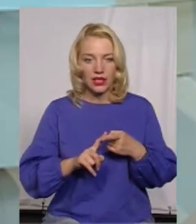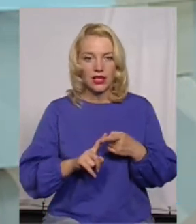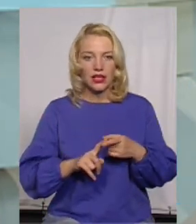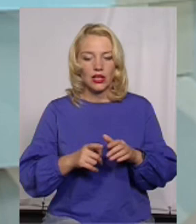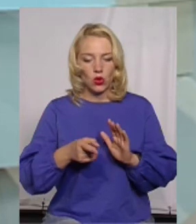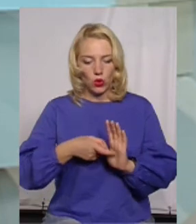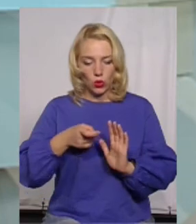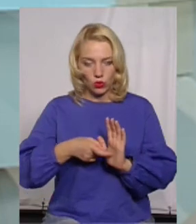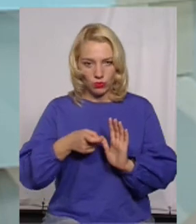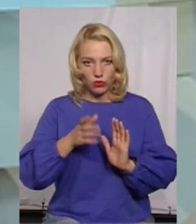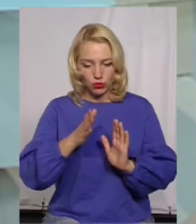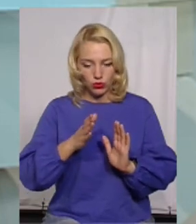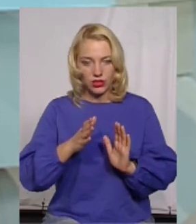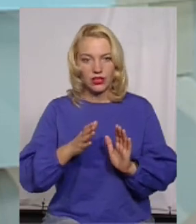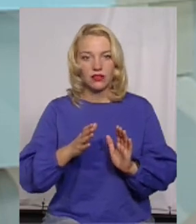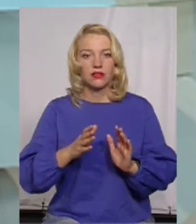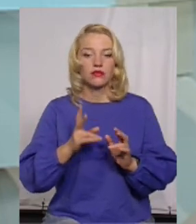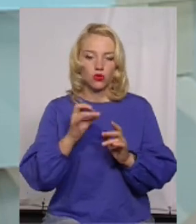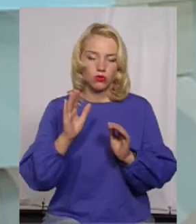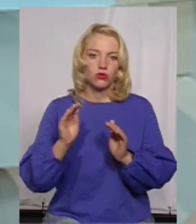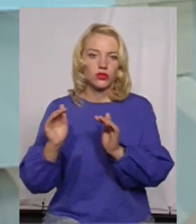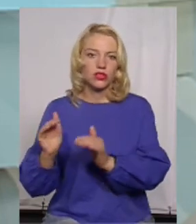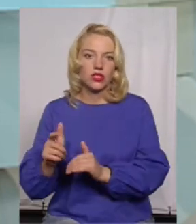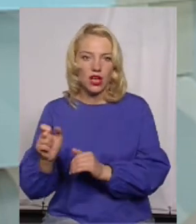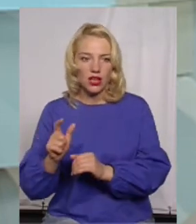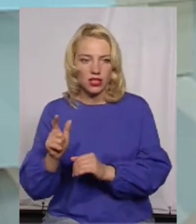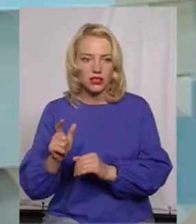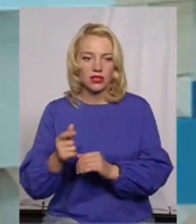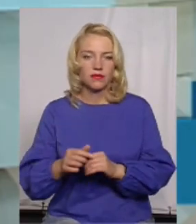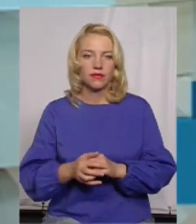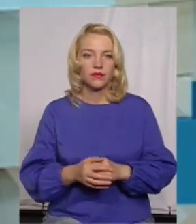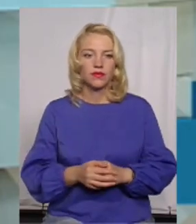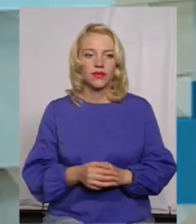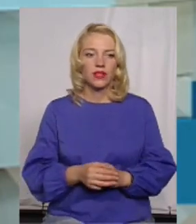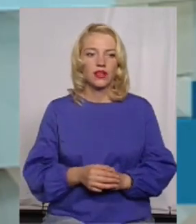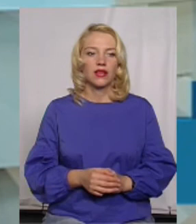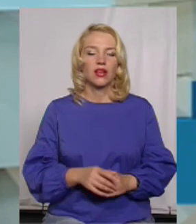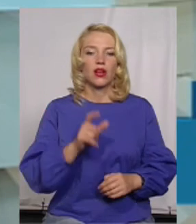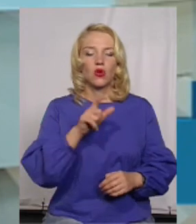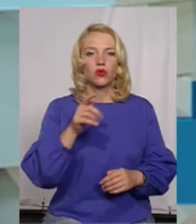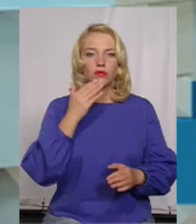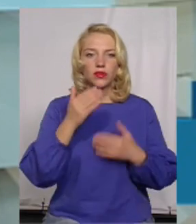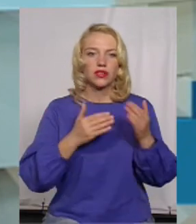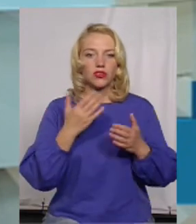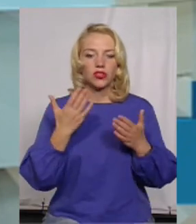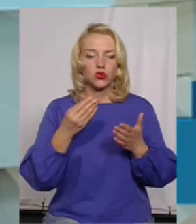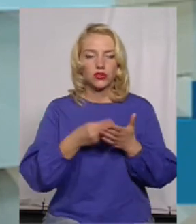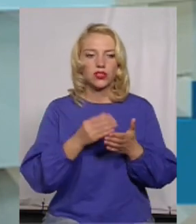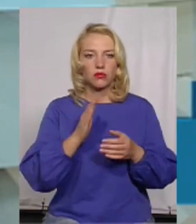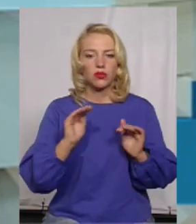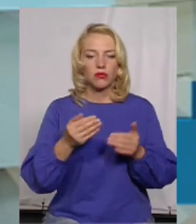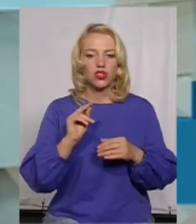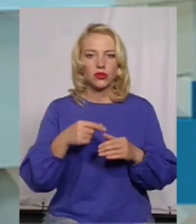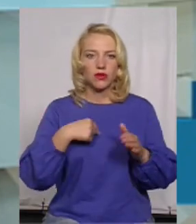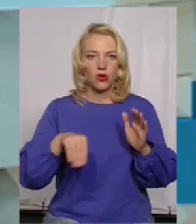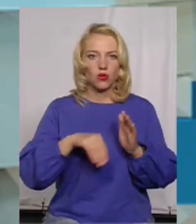запустили видобуток, ціна знизилась. Знизилась на певний якийсь період. Тобто, згідно цієї акції, бо багато людей задають питання. А от якщо буде ціна нижча, ніж я